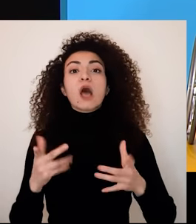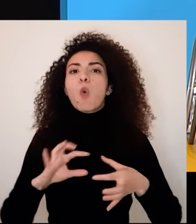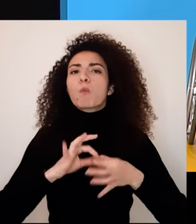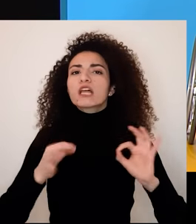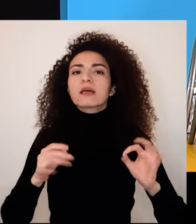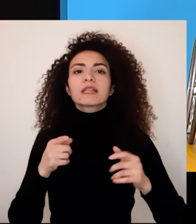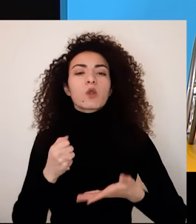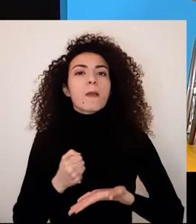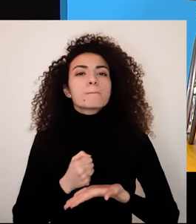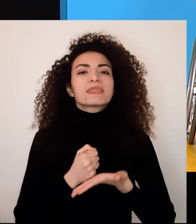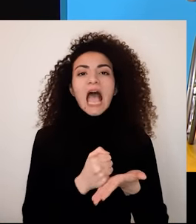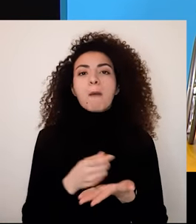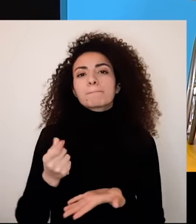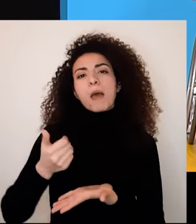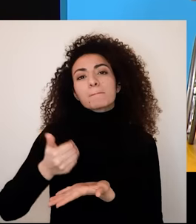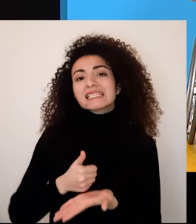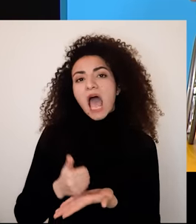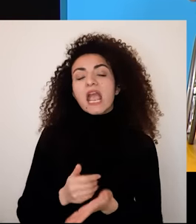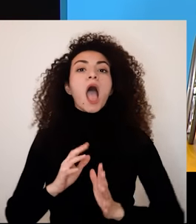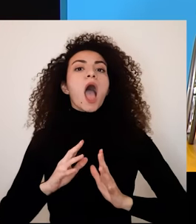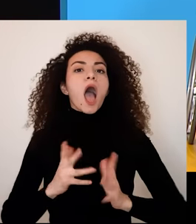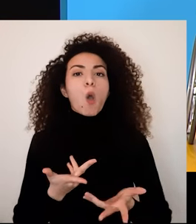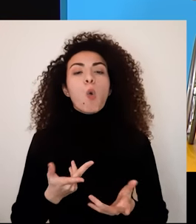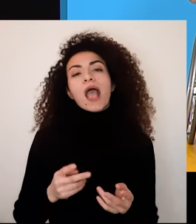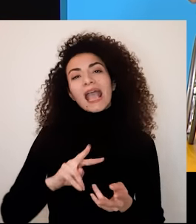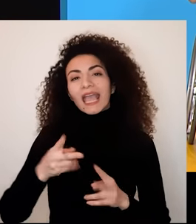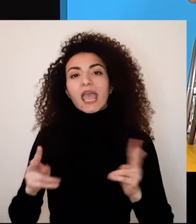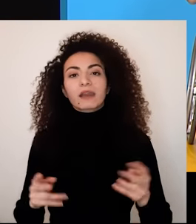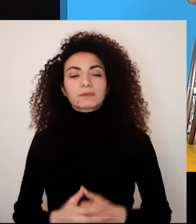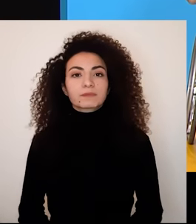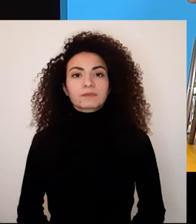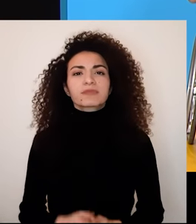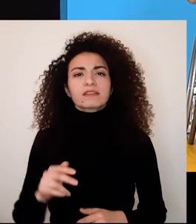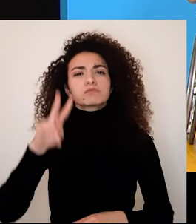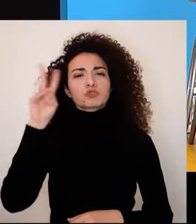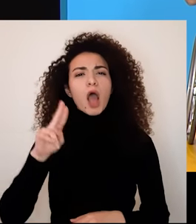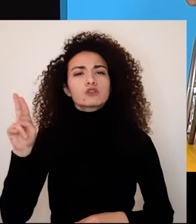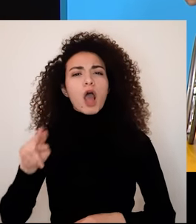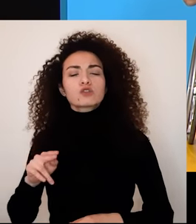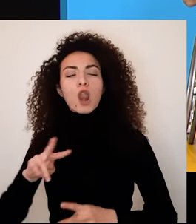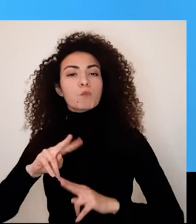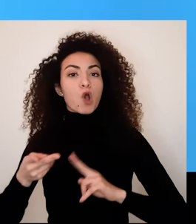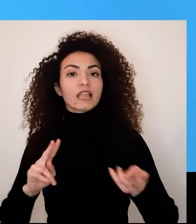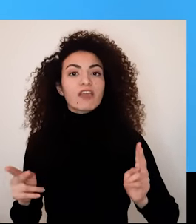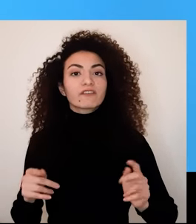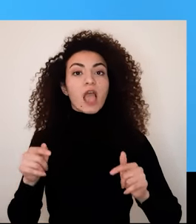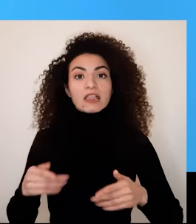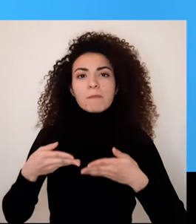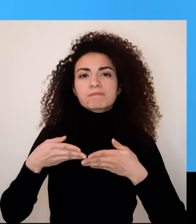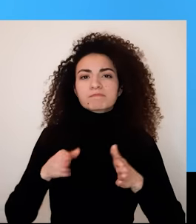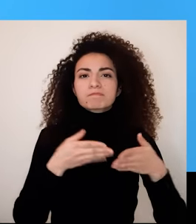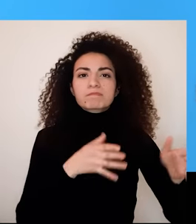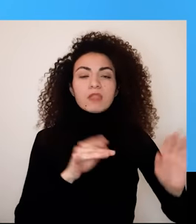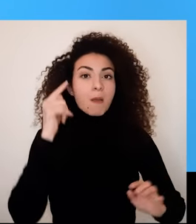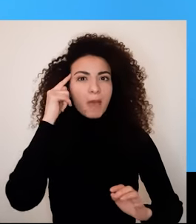الدعم المعنى والمادة مين أشخاص بمؤسسات اللي ممكن يدعموا سارة وشو هي فرص التمويل المتاحة كل هيد الأسئلة